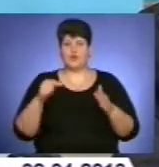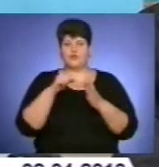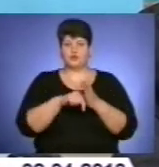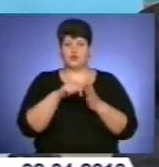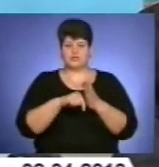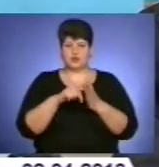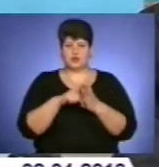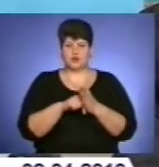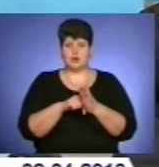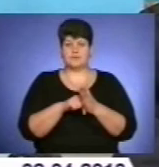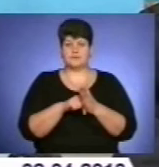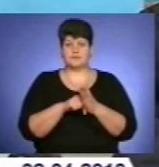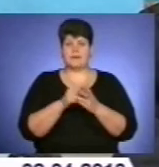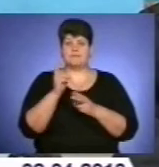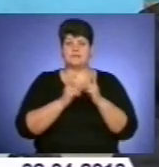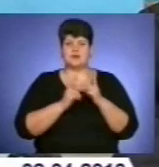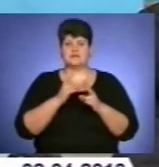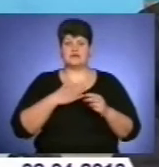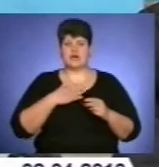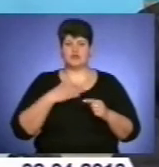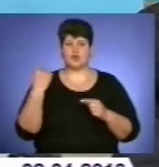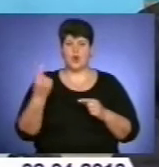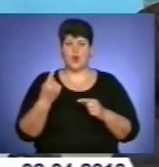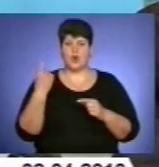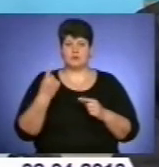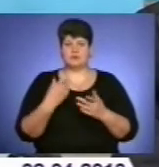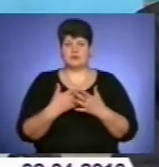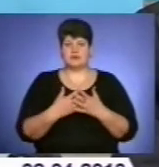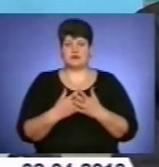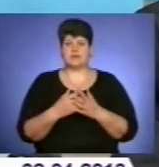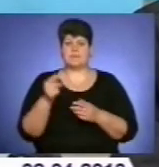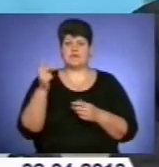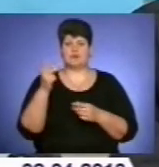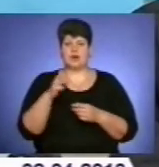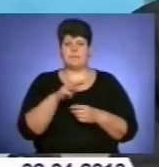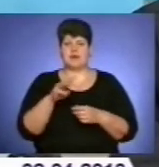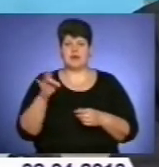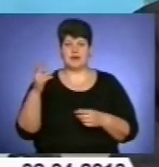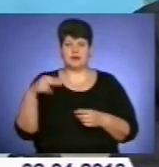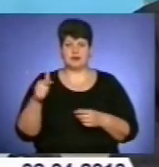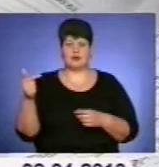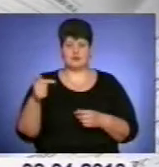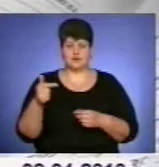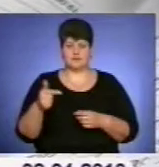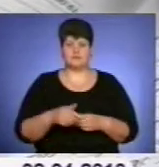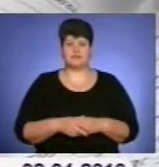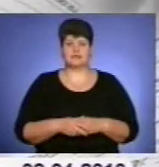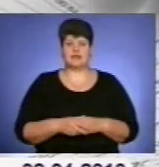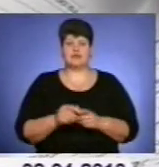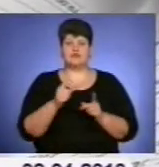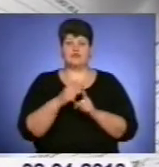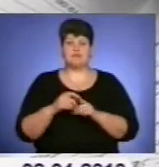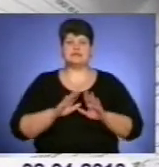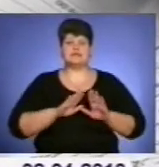підприємства в нашій області на суму майже півтора мільярда гривень. За словами